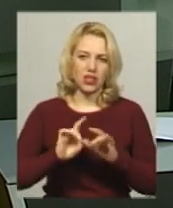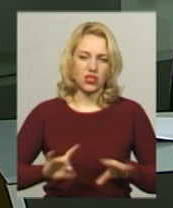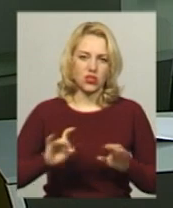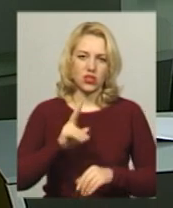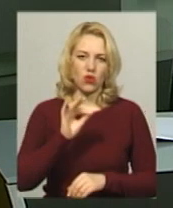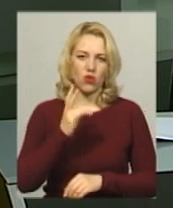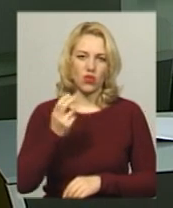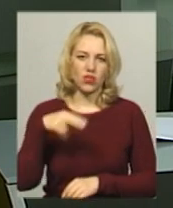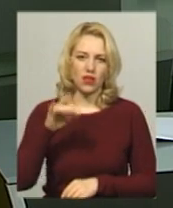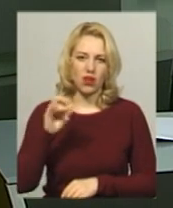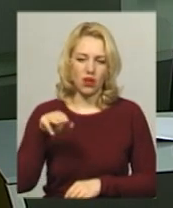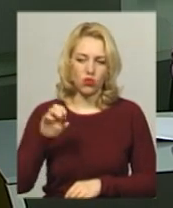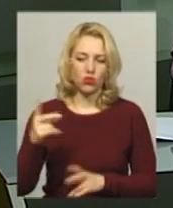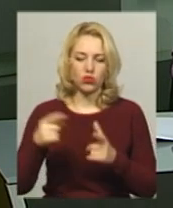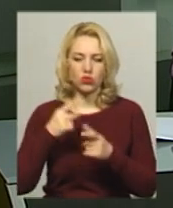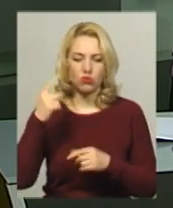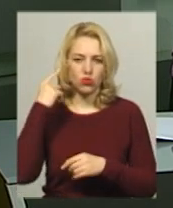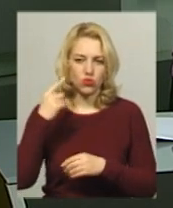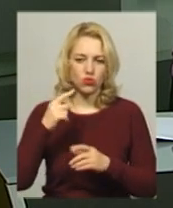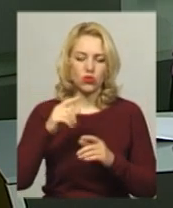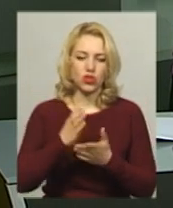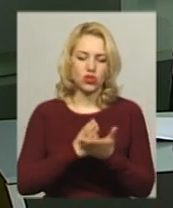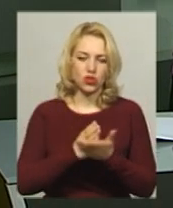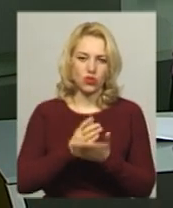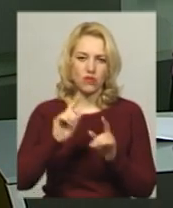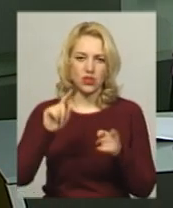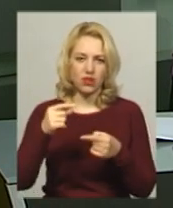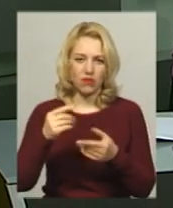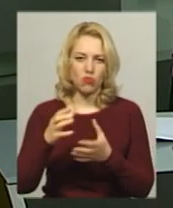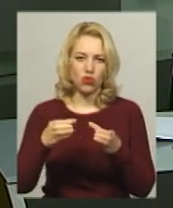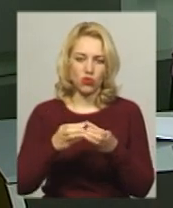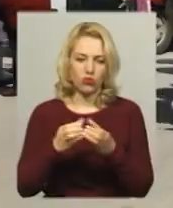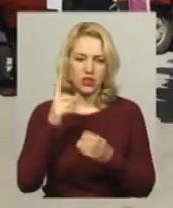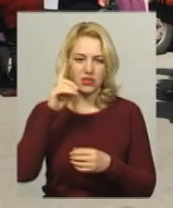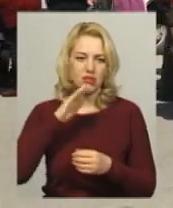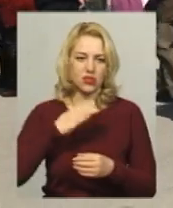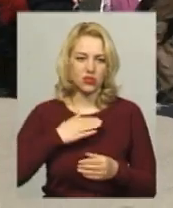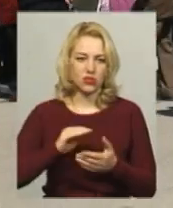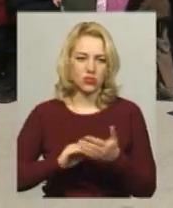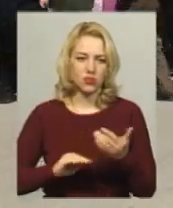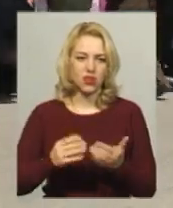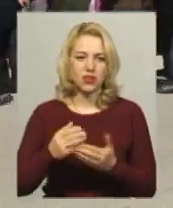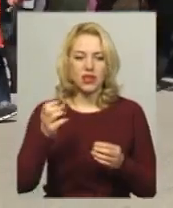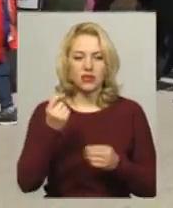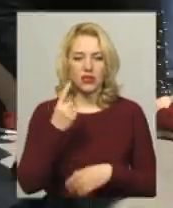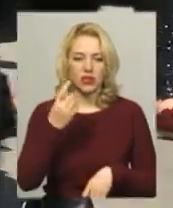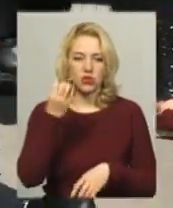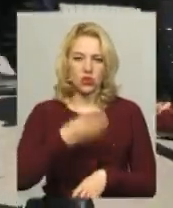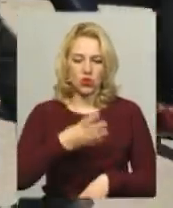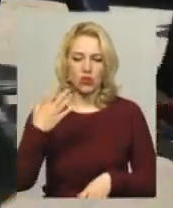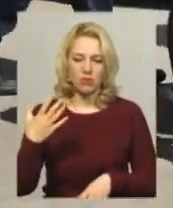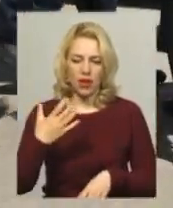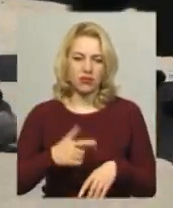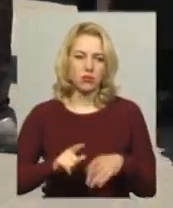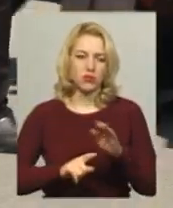Кондратюк. Чи почули чиновники вимоги громади, знає Анастасія Олексюк. Близько 11.45 громада